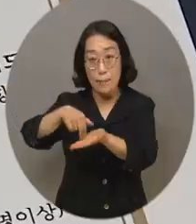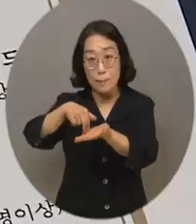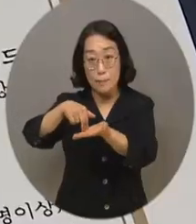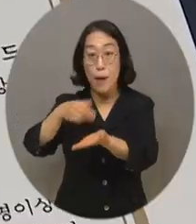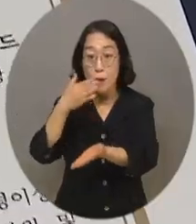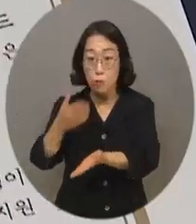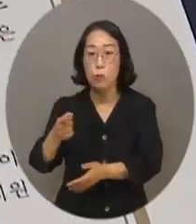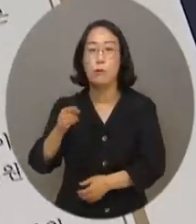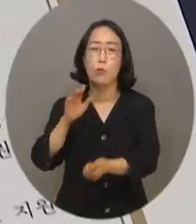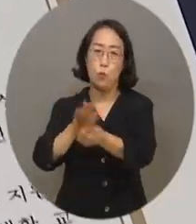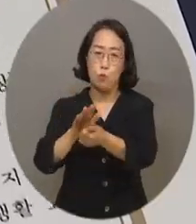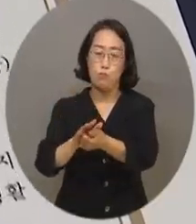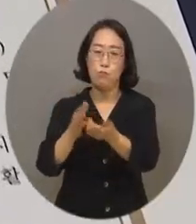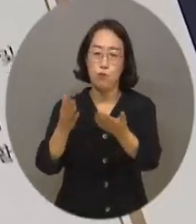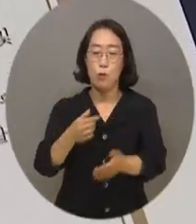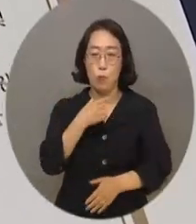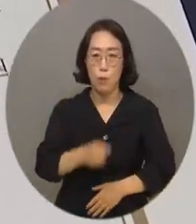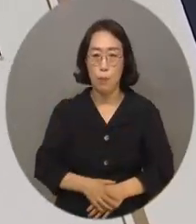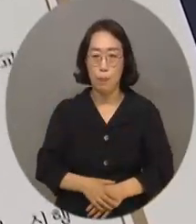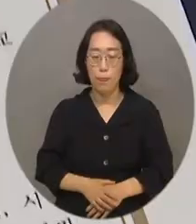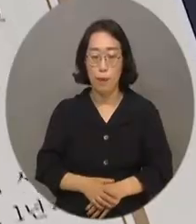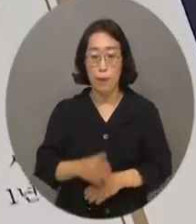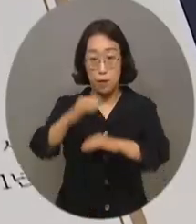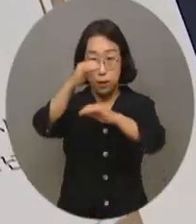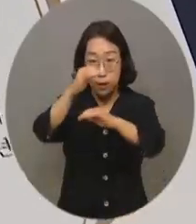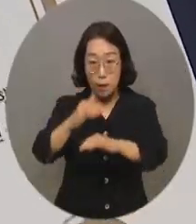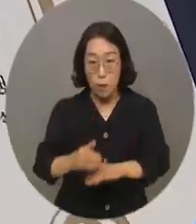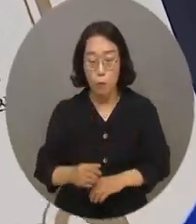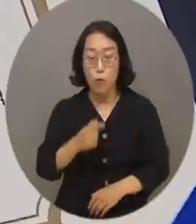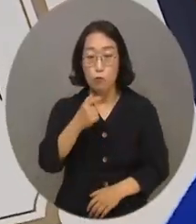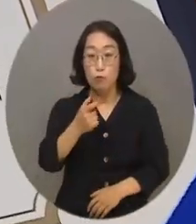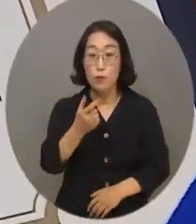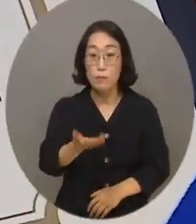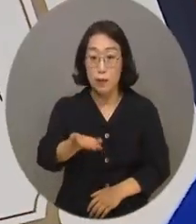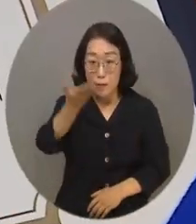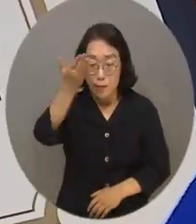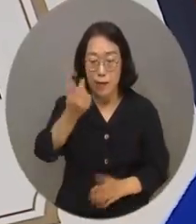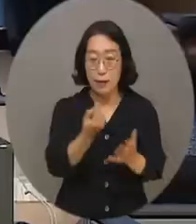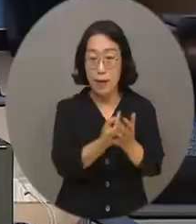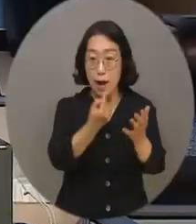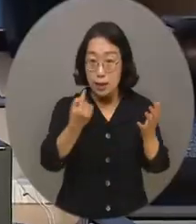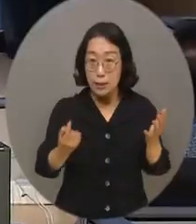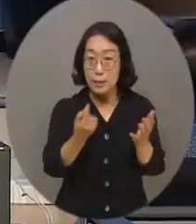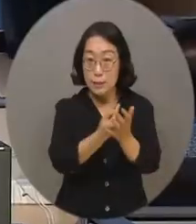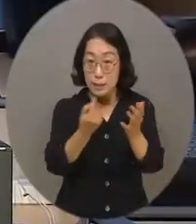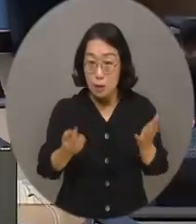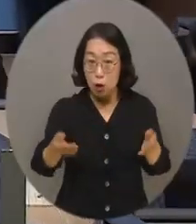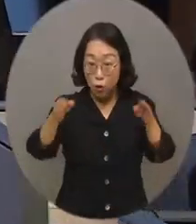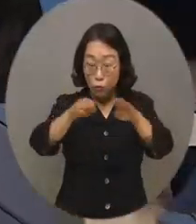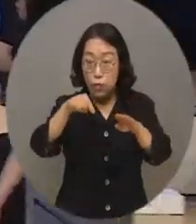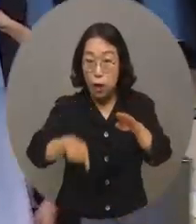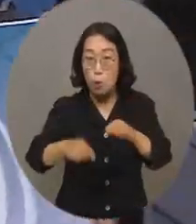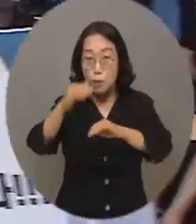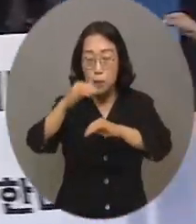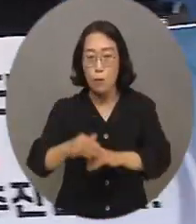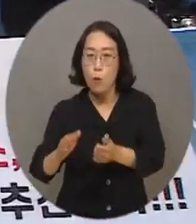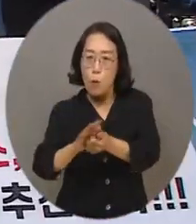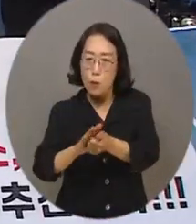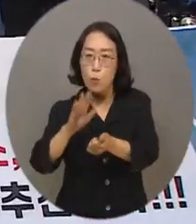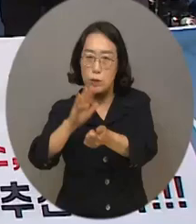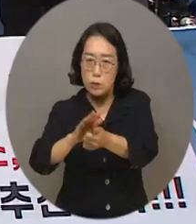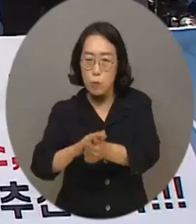업무 회 박사에는 60명 이상의 거주시설 장애인의 탈시설 전환, 일자리, 활동지원 서비스,